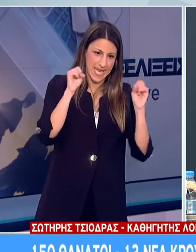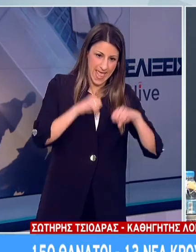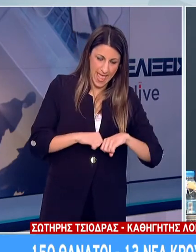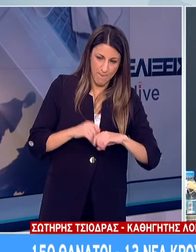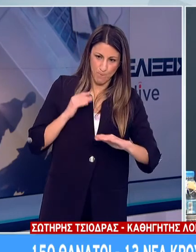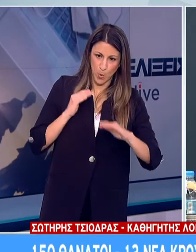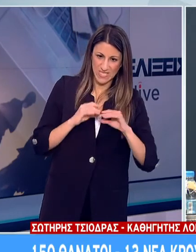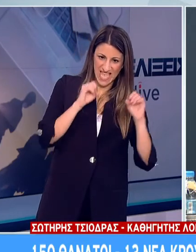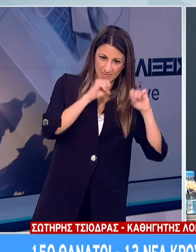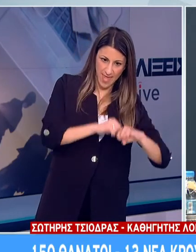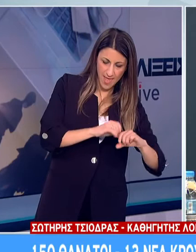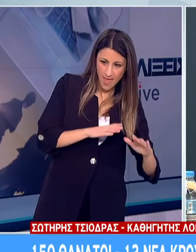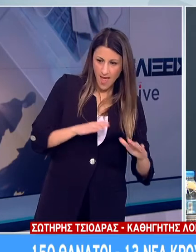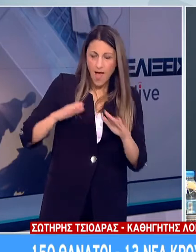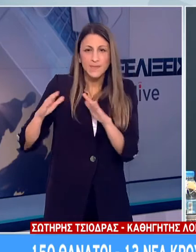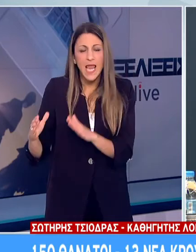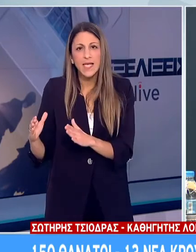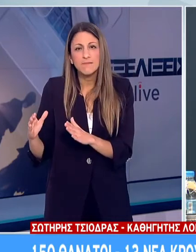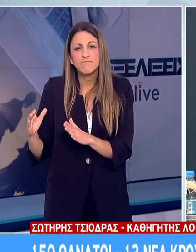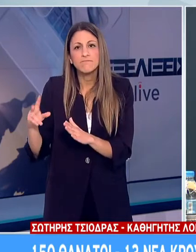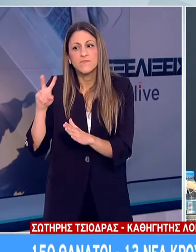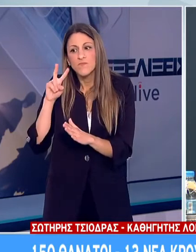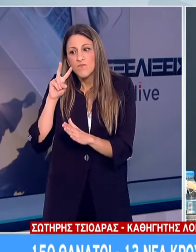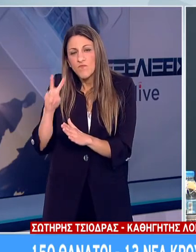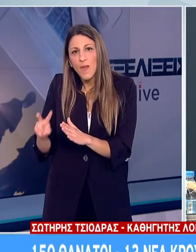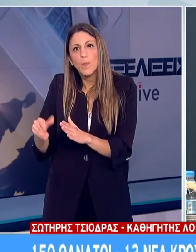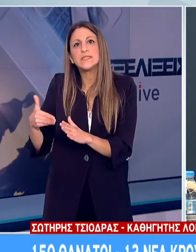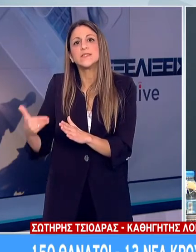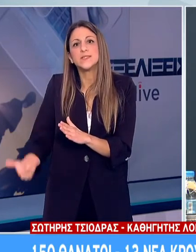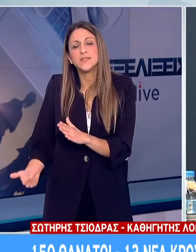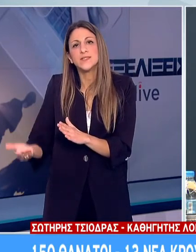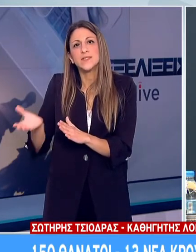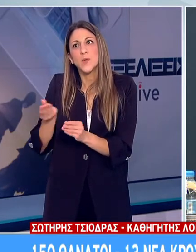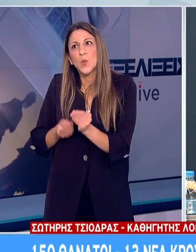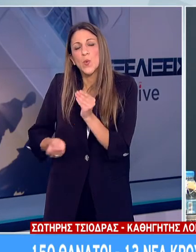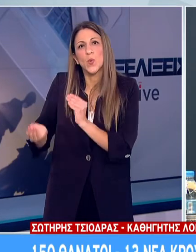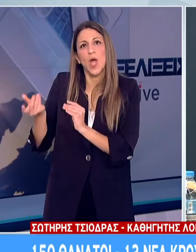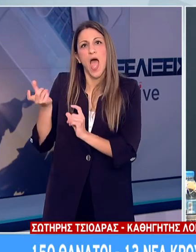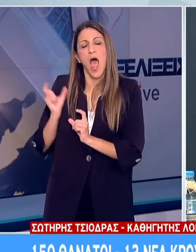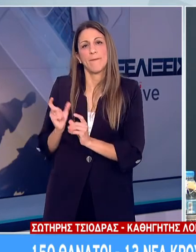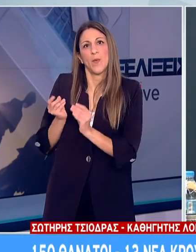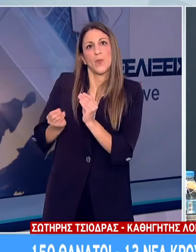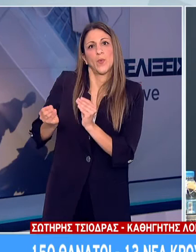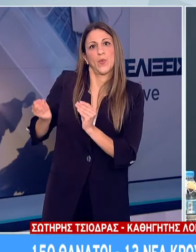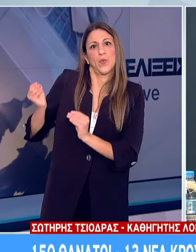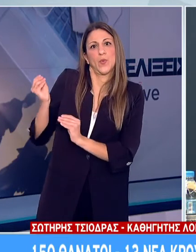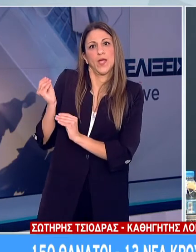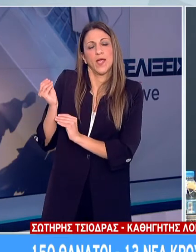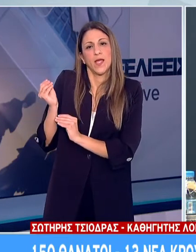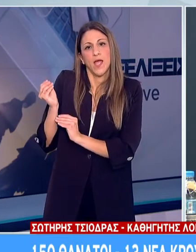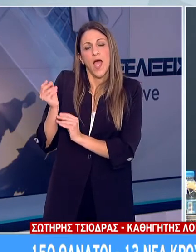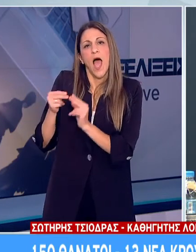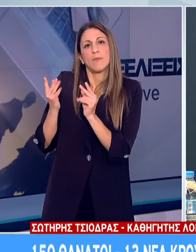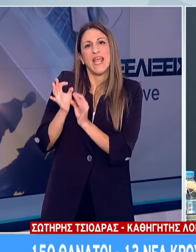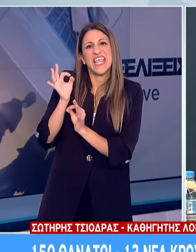προστατευτικά, από την άλλη μεριά οδηγεί στην υπερδιέγερση και στην παραγωγή της πόρτας την οποία χρησιμοποιεί ο ιός για να